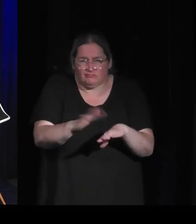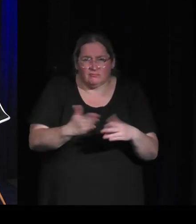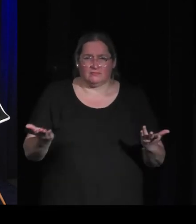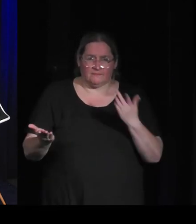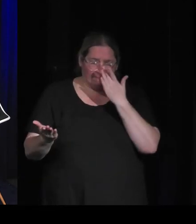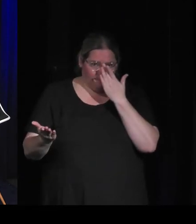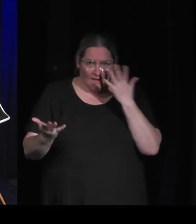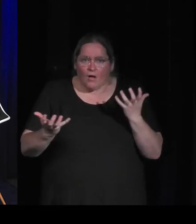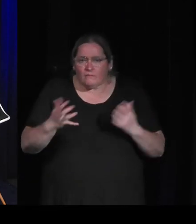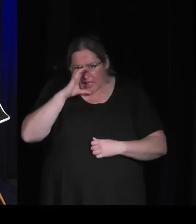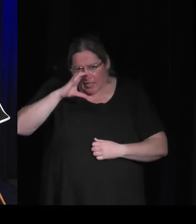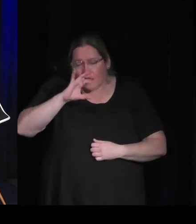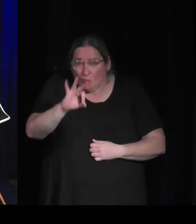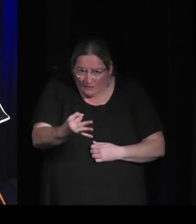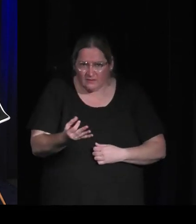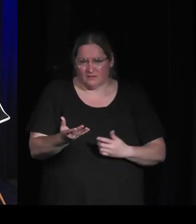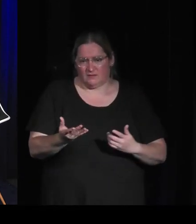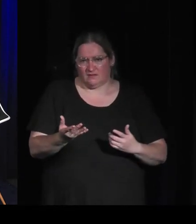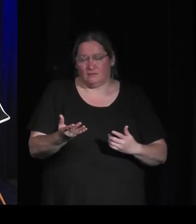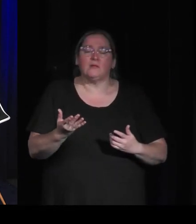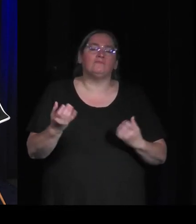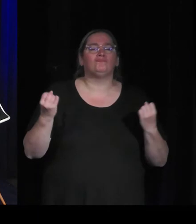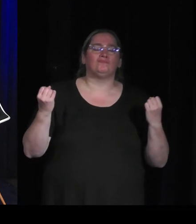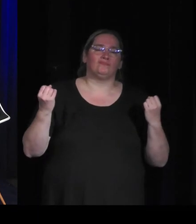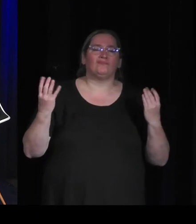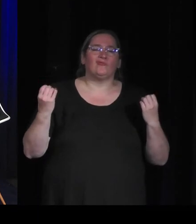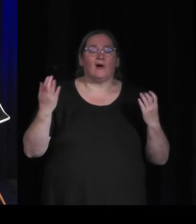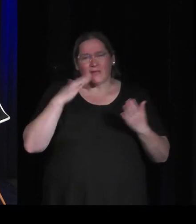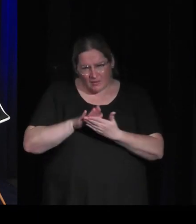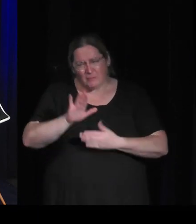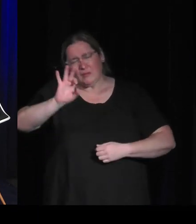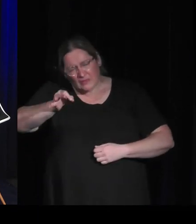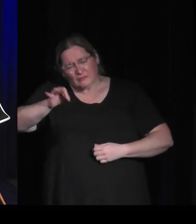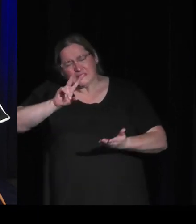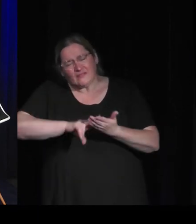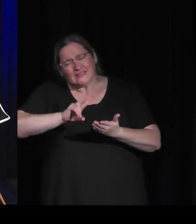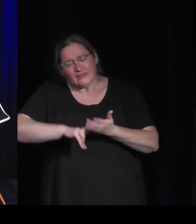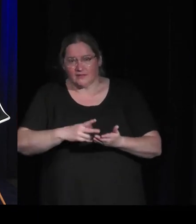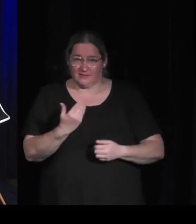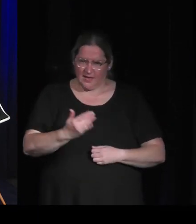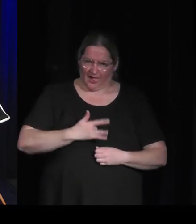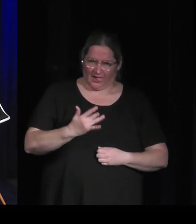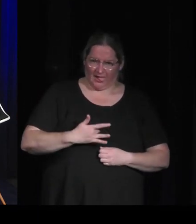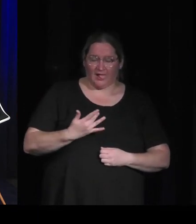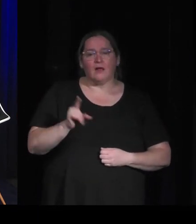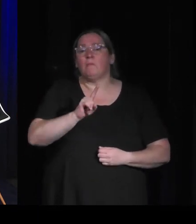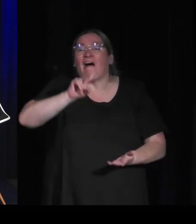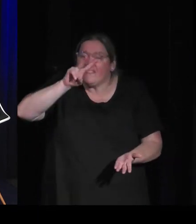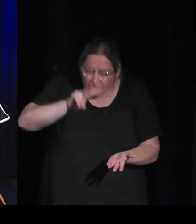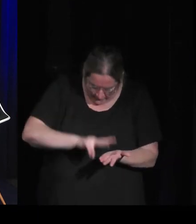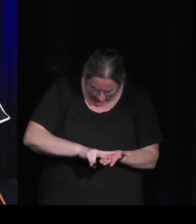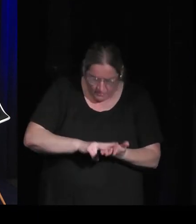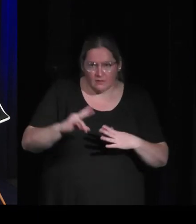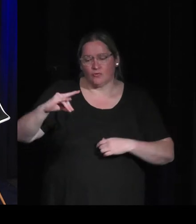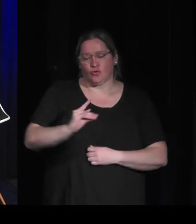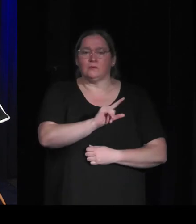'explorer et puis au fond quand on nous fait une promesse en tout cas que c'est la vraie c'est pour ça que je trouve que'est intéressant de dire que'est pas la vraie dordogne c